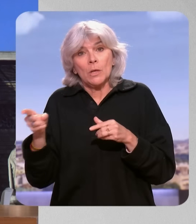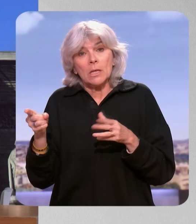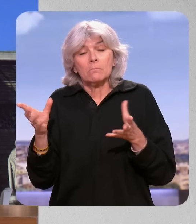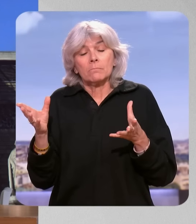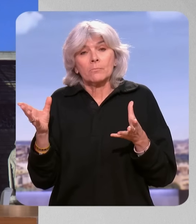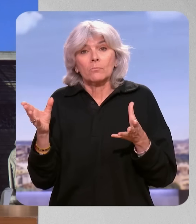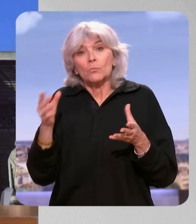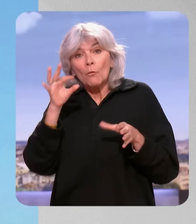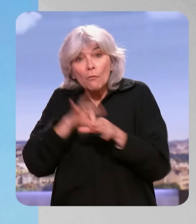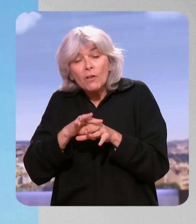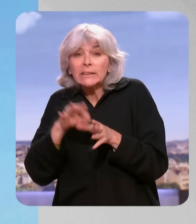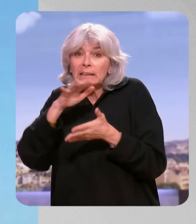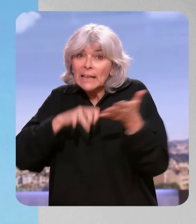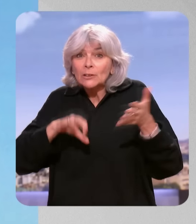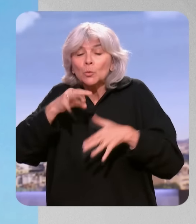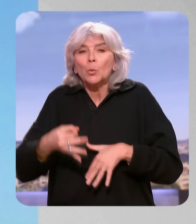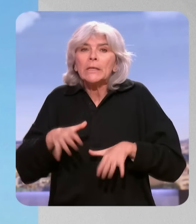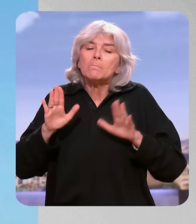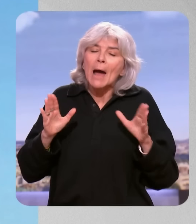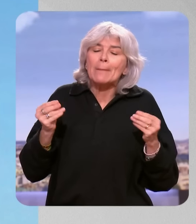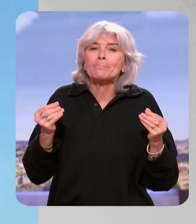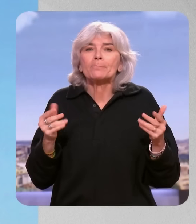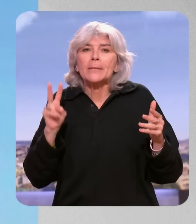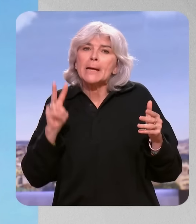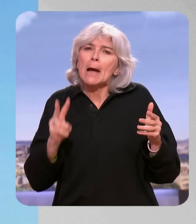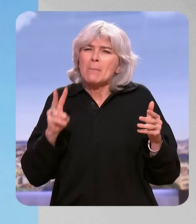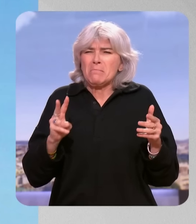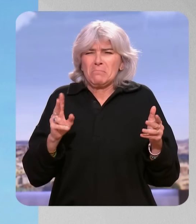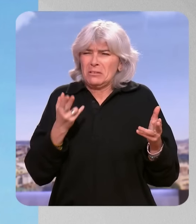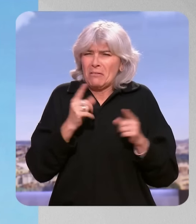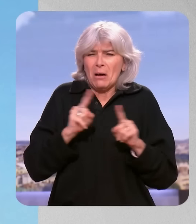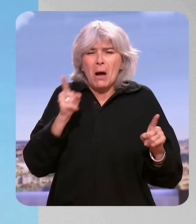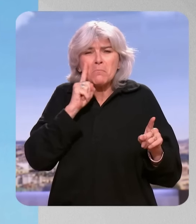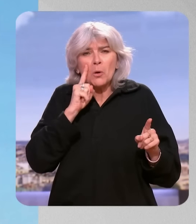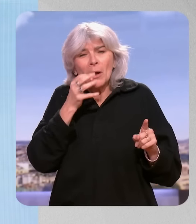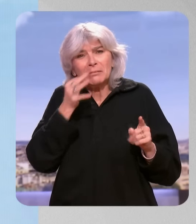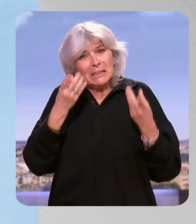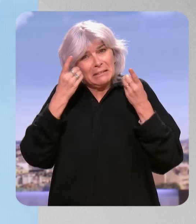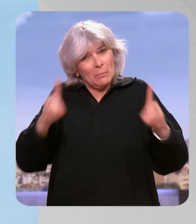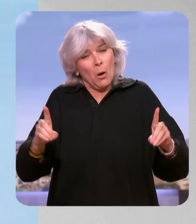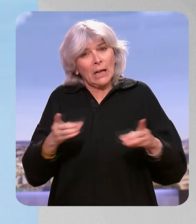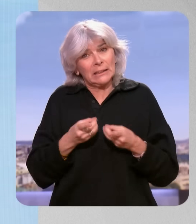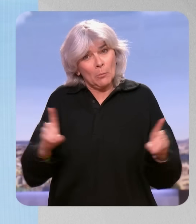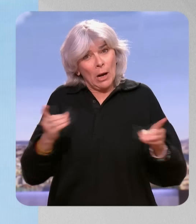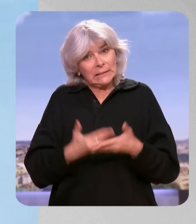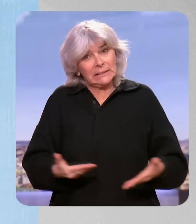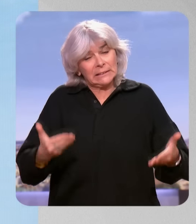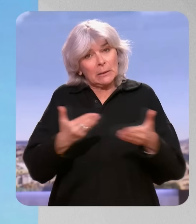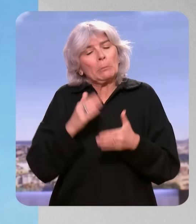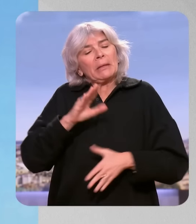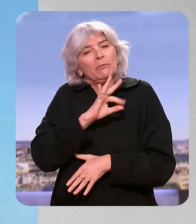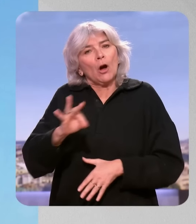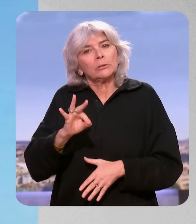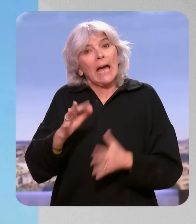va probablement voter un texte. Mais, vous voyez, c'est fondamentalement malsain, puisque je rappelle que dans une démocratie, à la française,